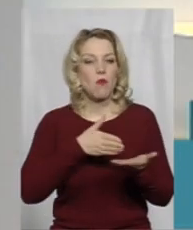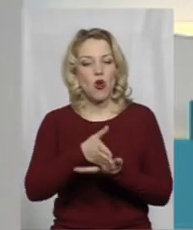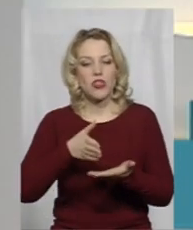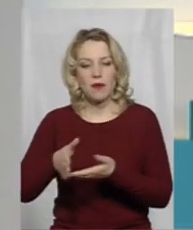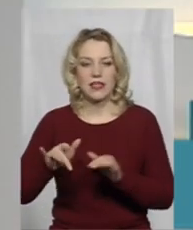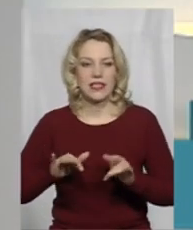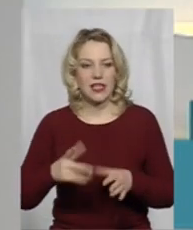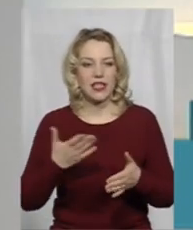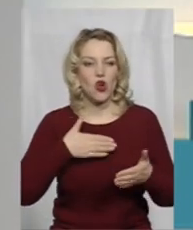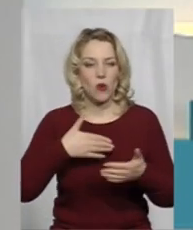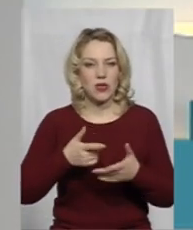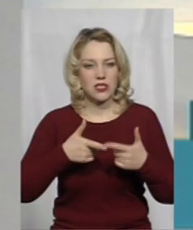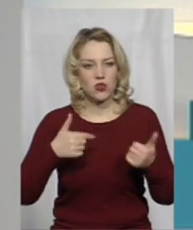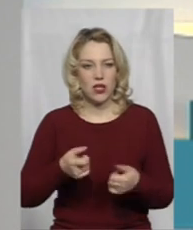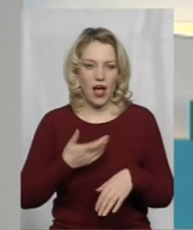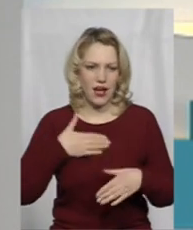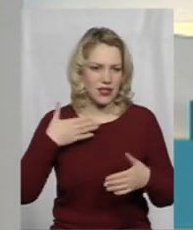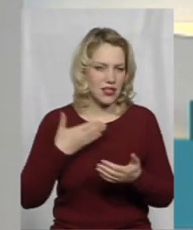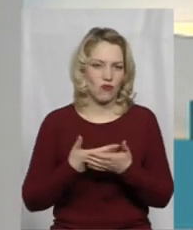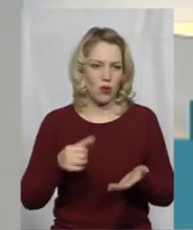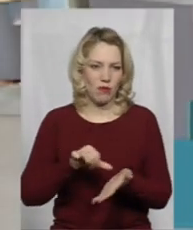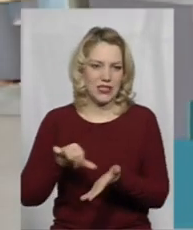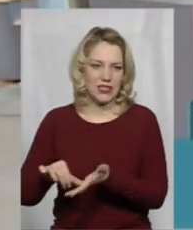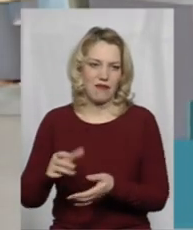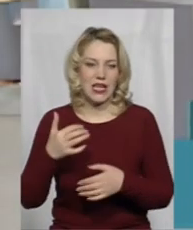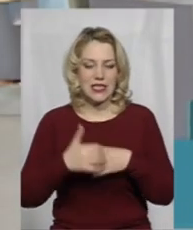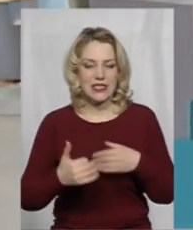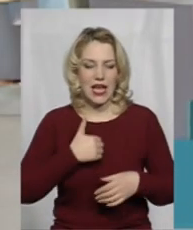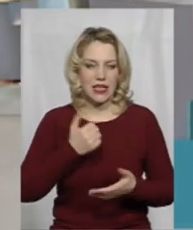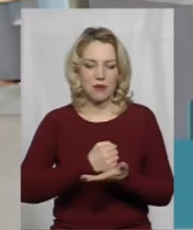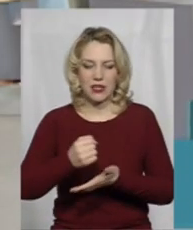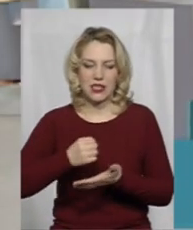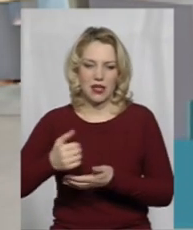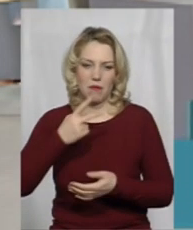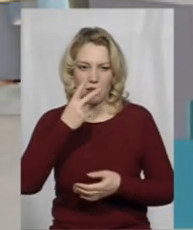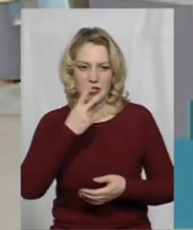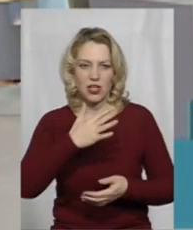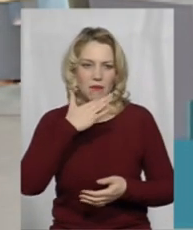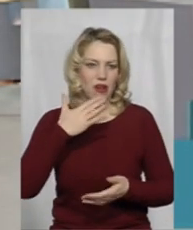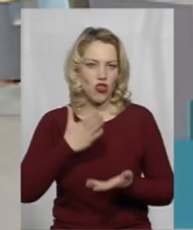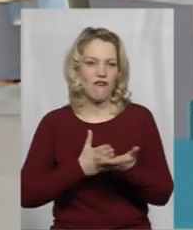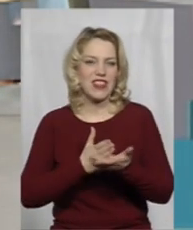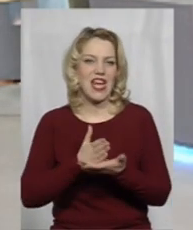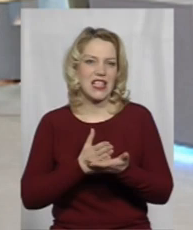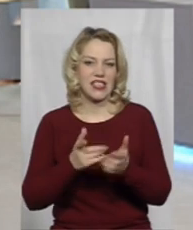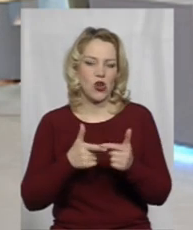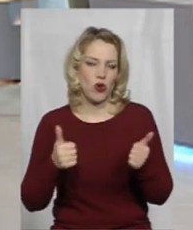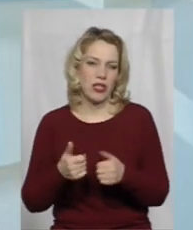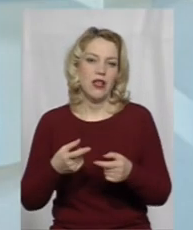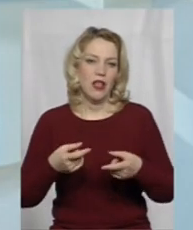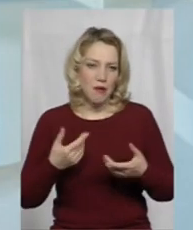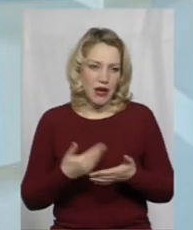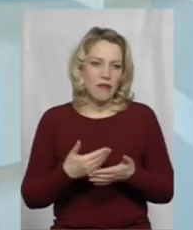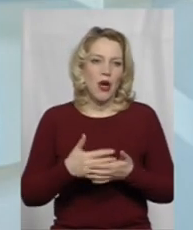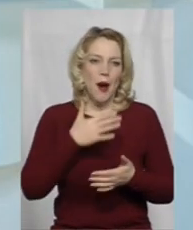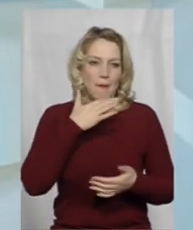які громадські організації найактивніше представлені? Бо серед претендентів бачила багато ветеранських було організацій. Напевно, так. Напевно, дійсно, дуже